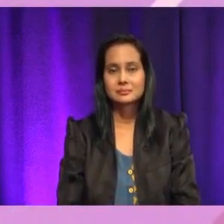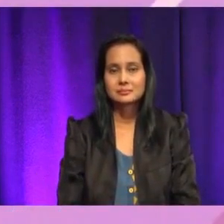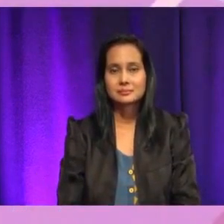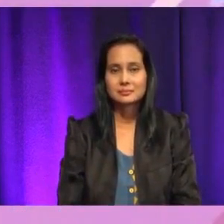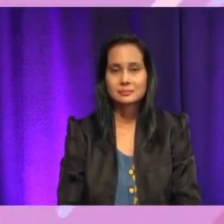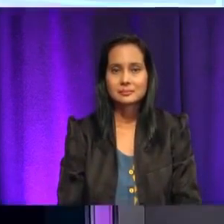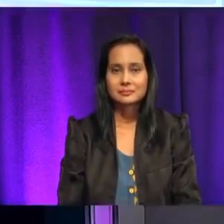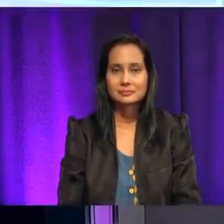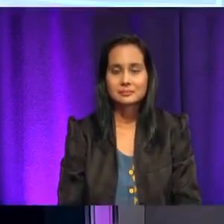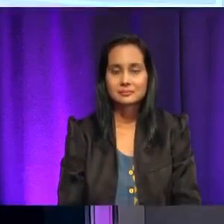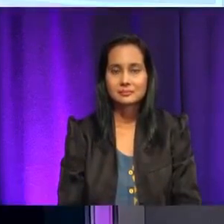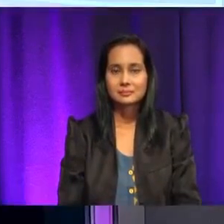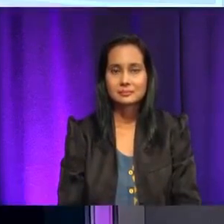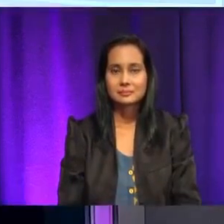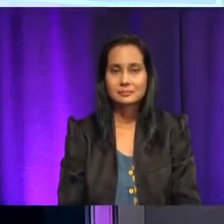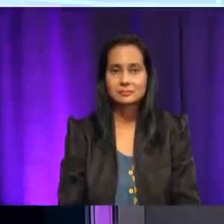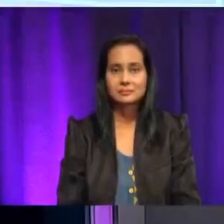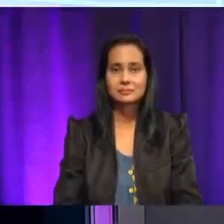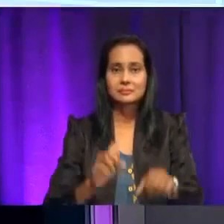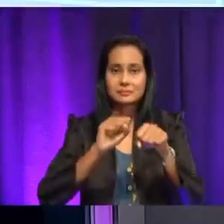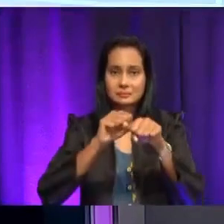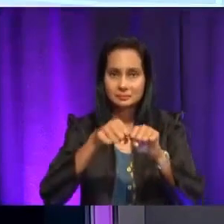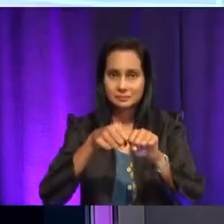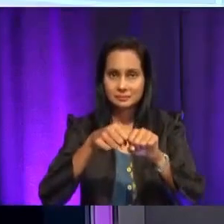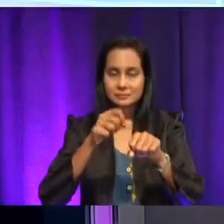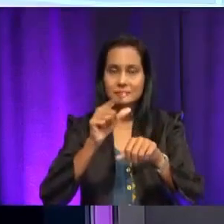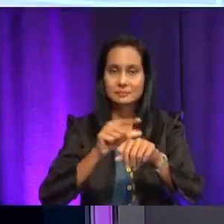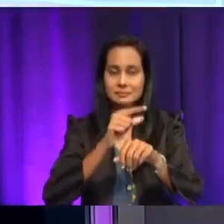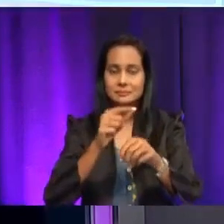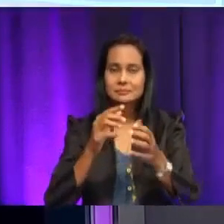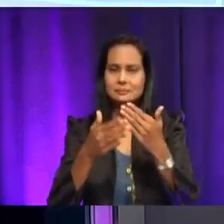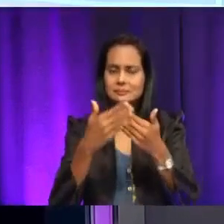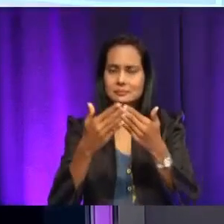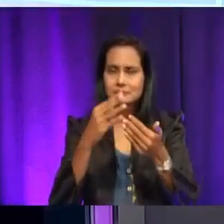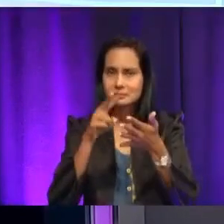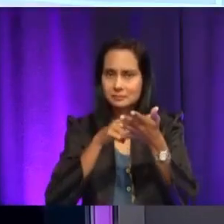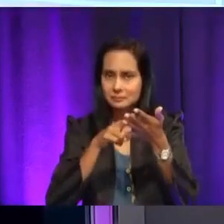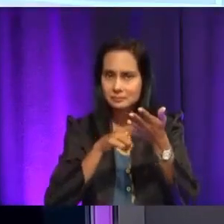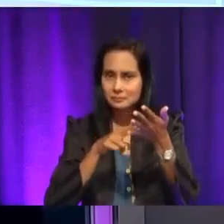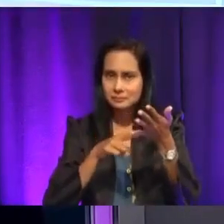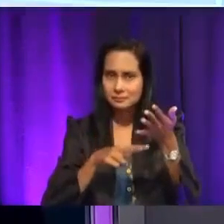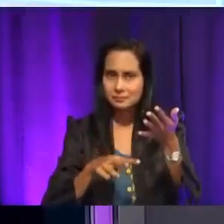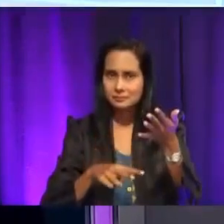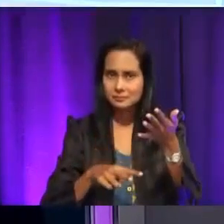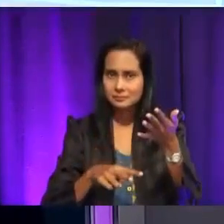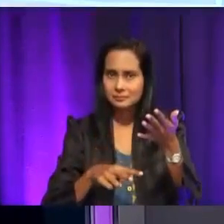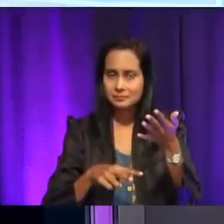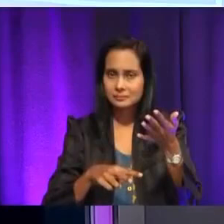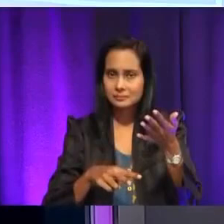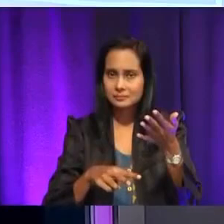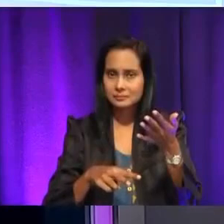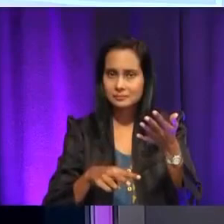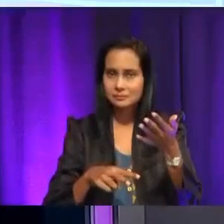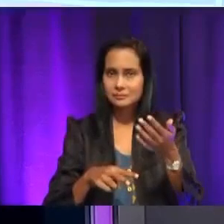di kedai dobi layan diri. supaya pengguna mudah membacanya. Haa, Cikgu rasa Ifan dia pernah pergi ke kedai dobi layan